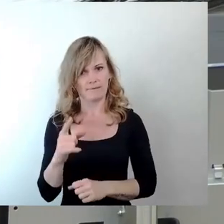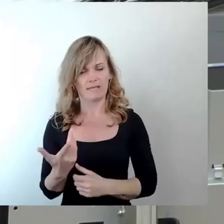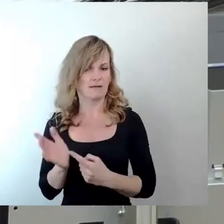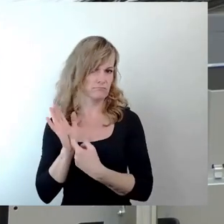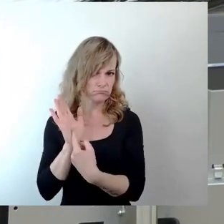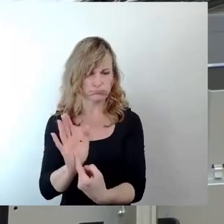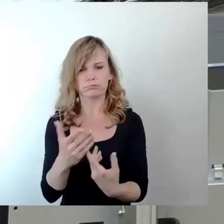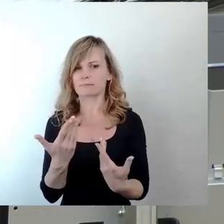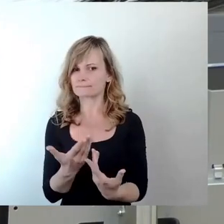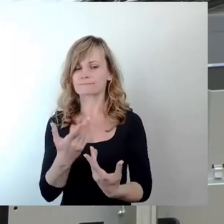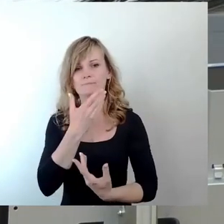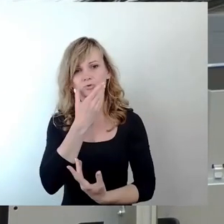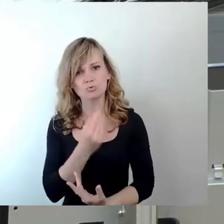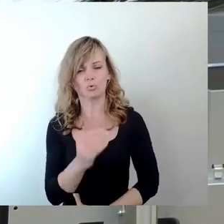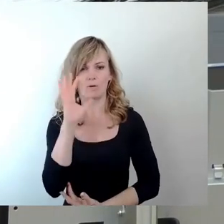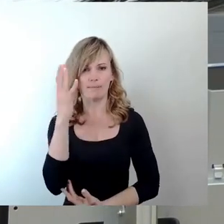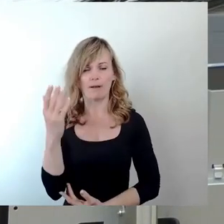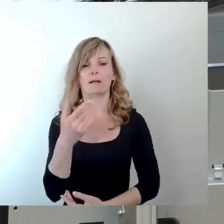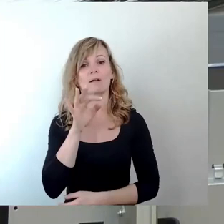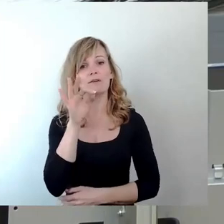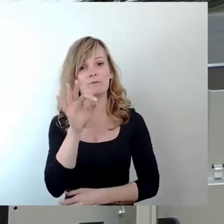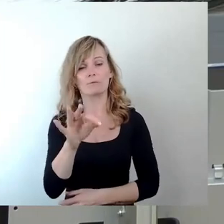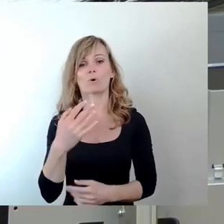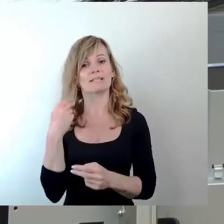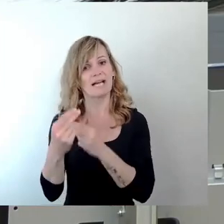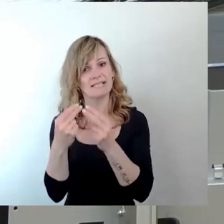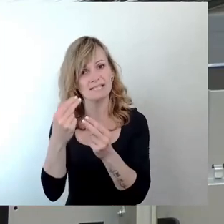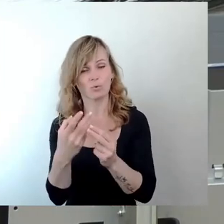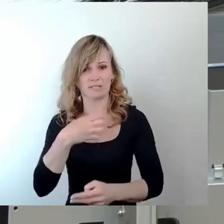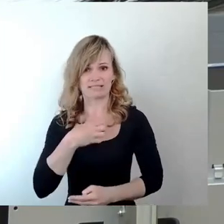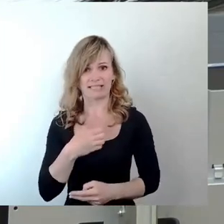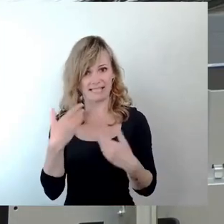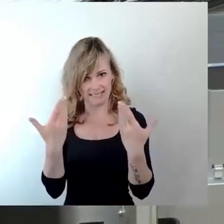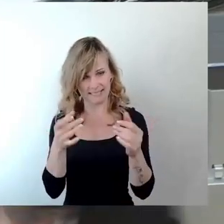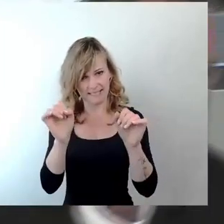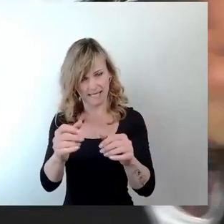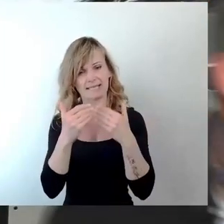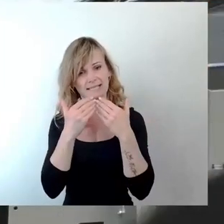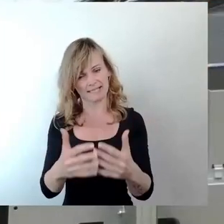schöne Parks und für die Tradition in Dresden setzen können. Dankeschön.